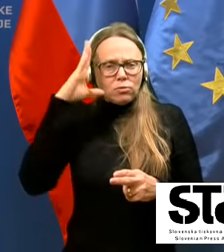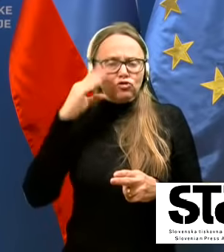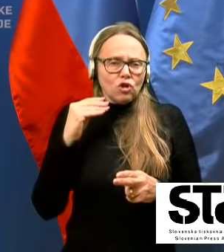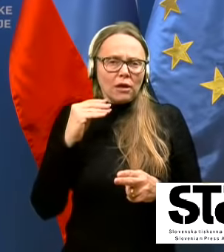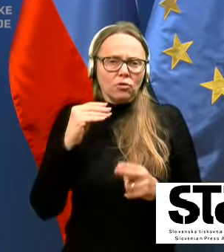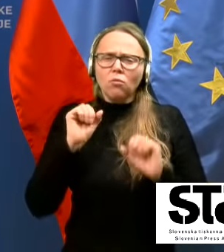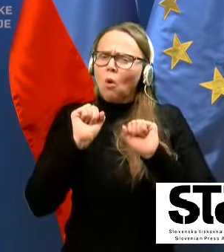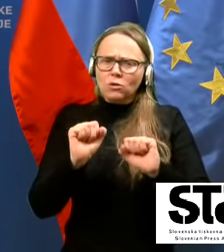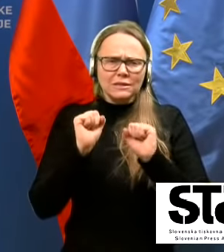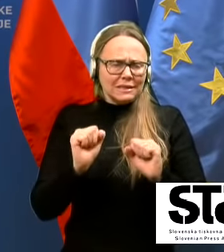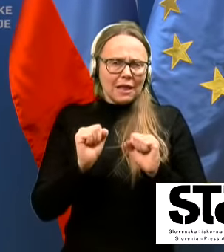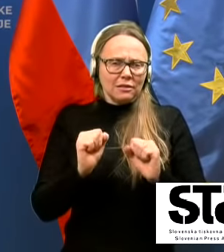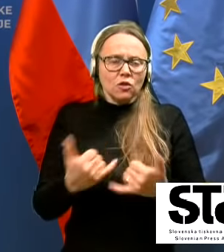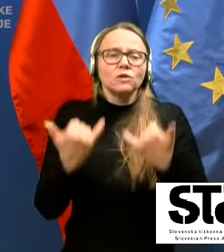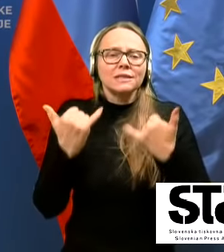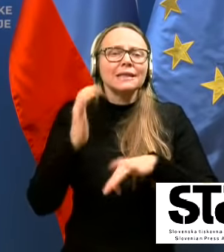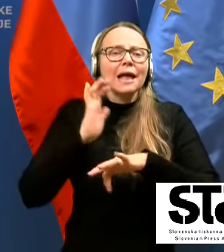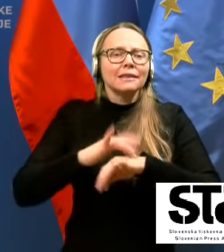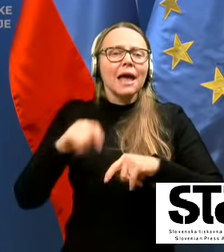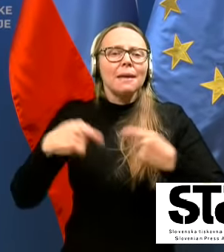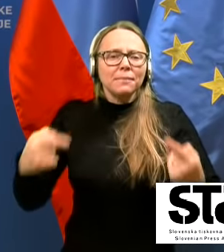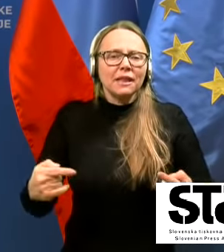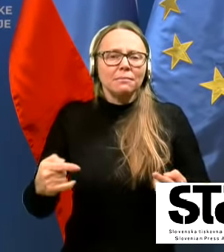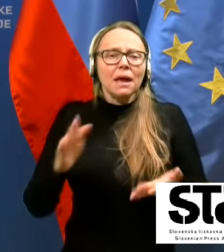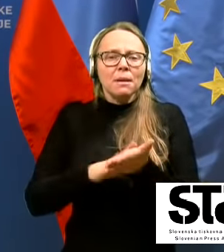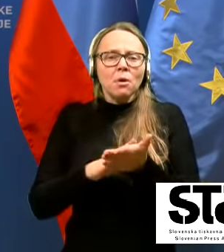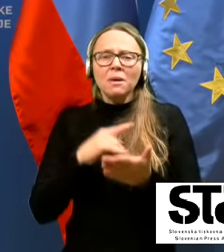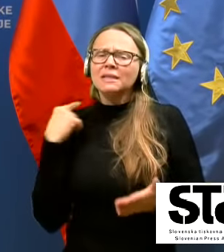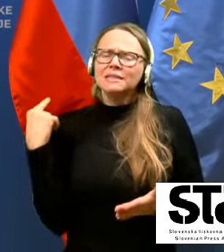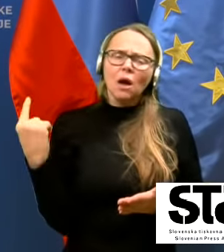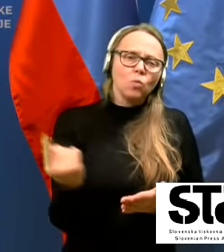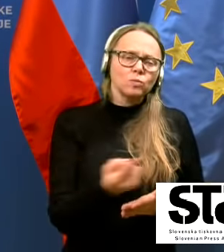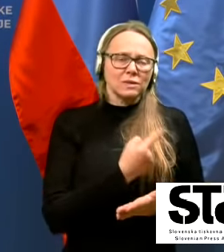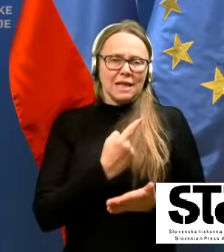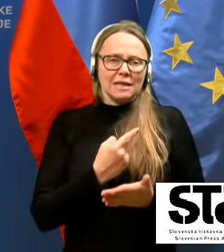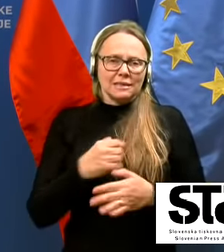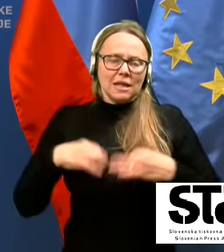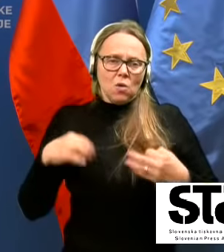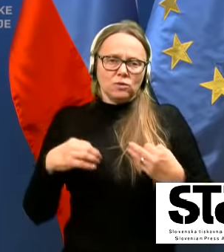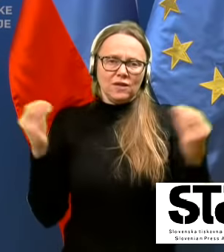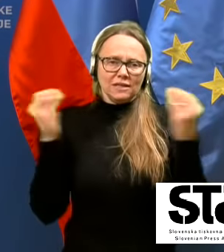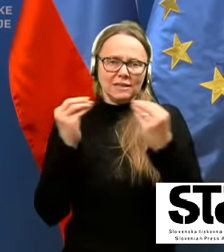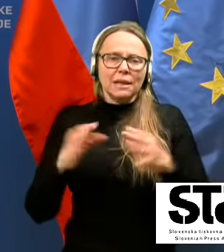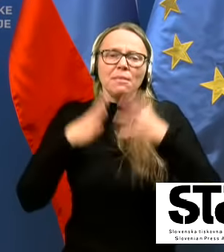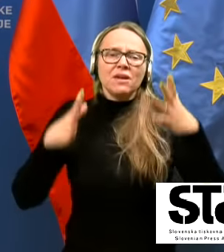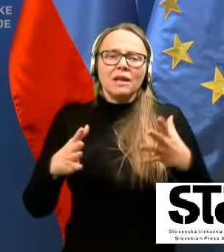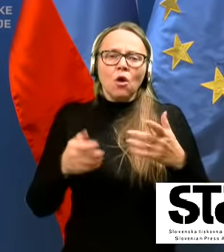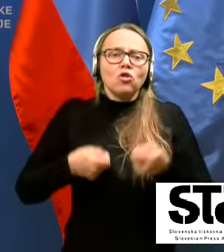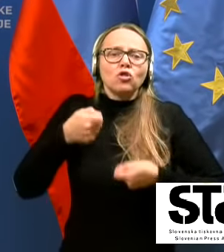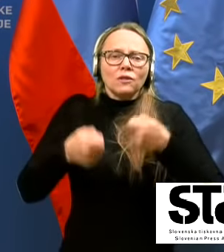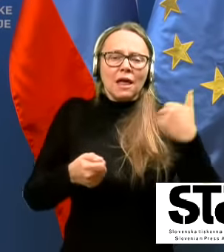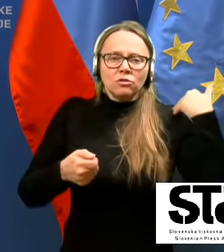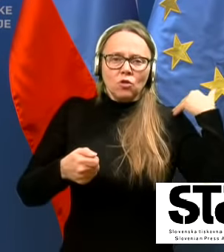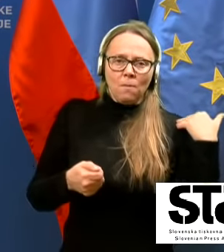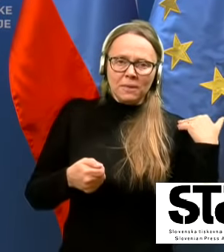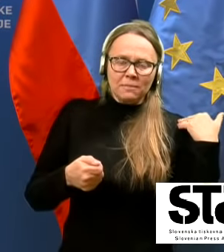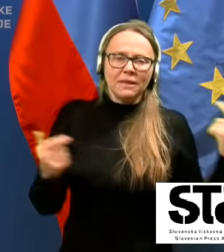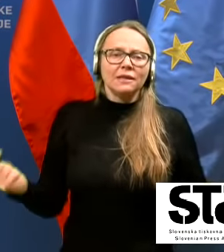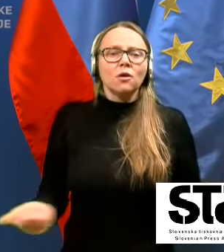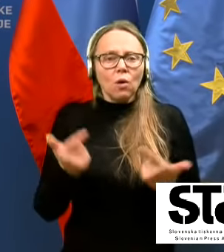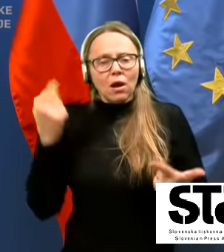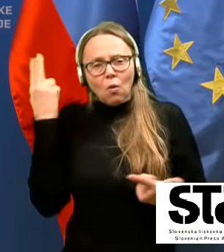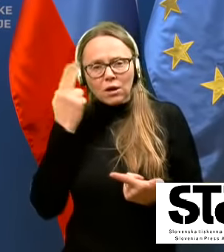svedesedanja epidemija pomeni za vse zdravstvene sisteme veliko dodatno obremenitev. In lahko si